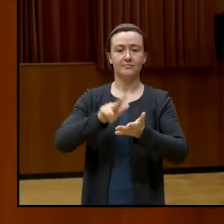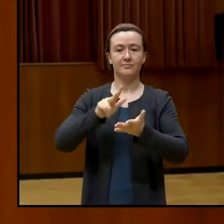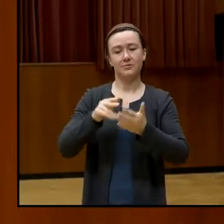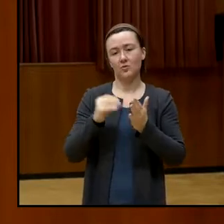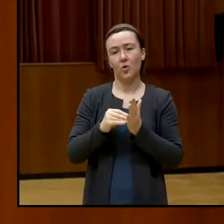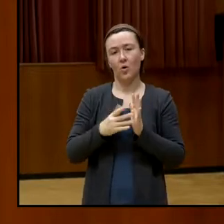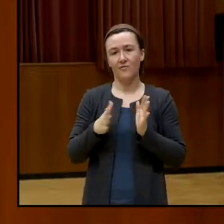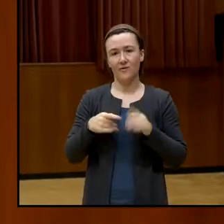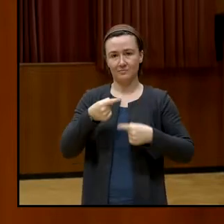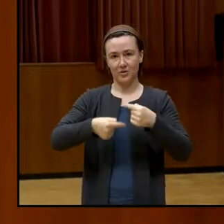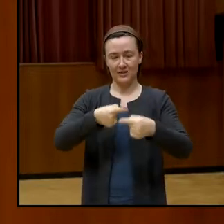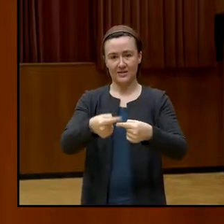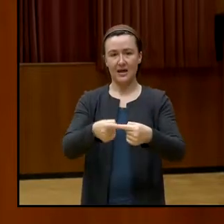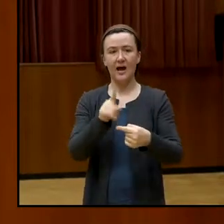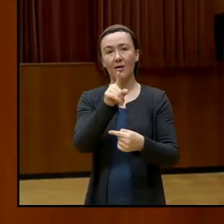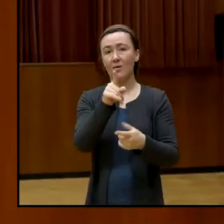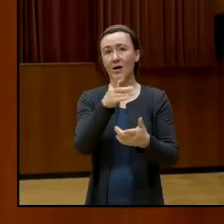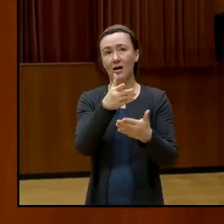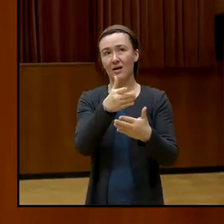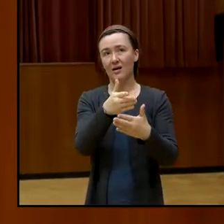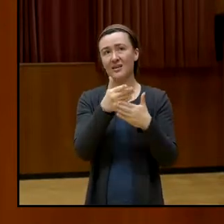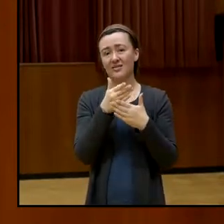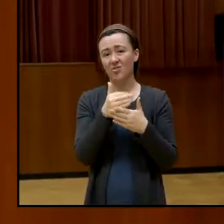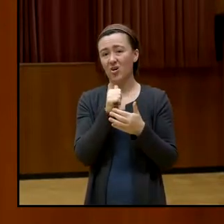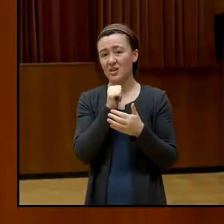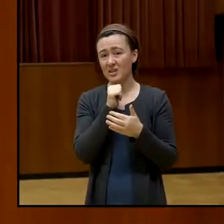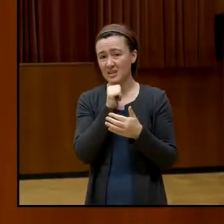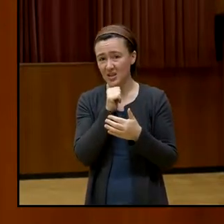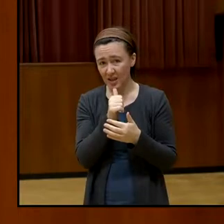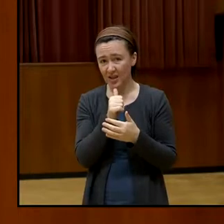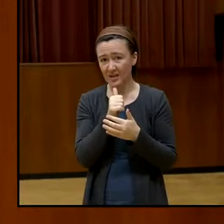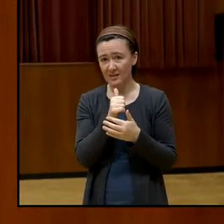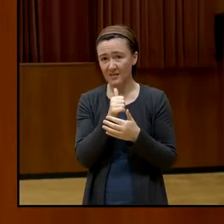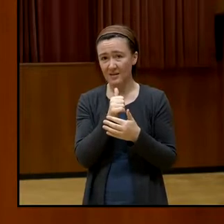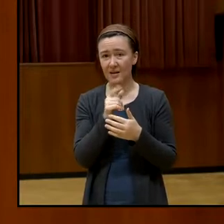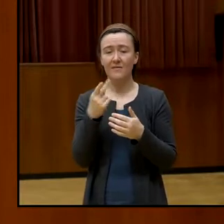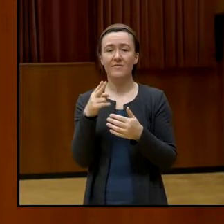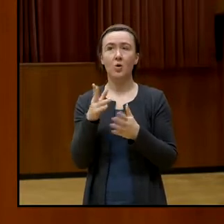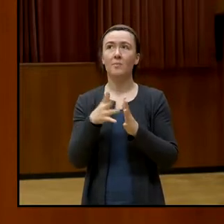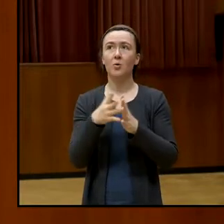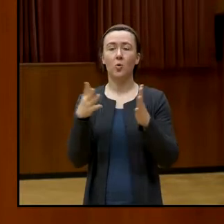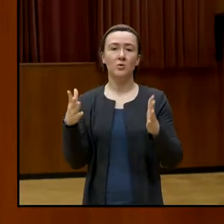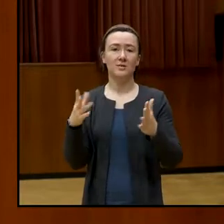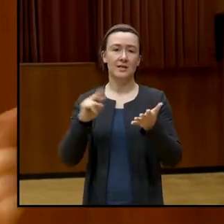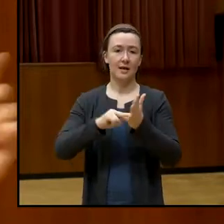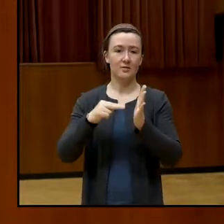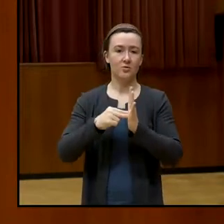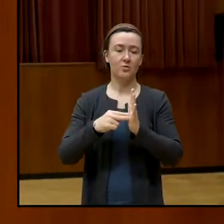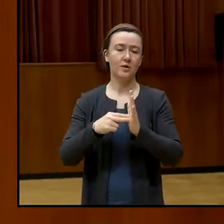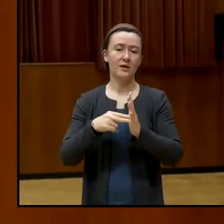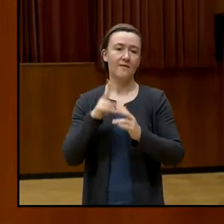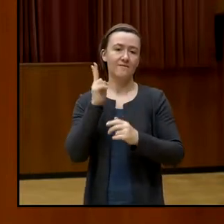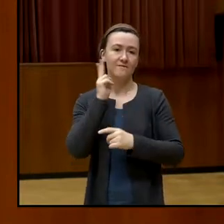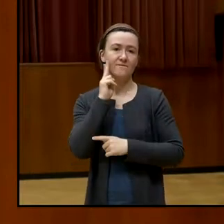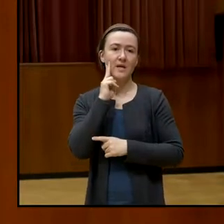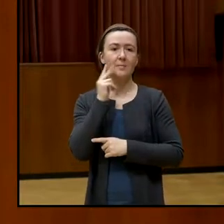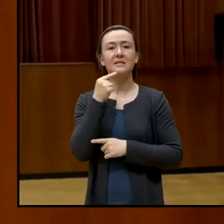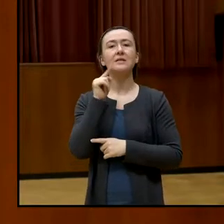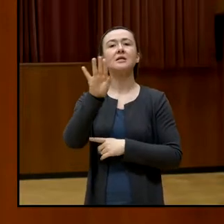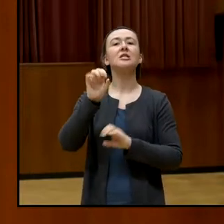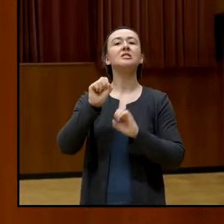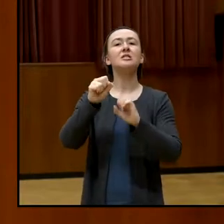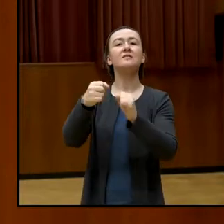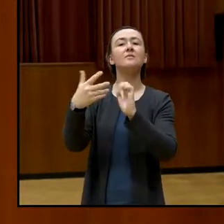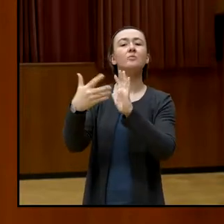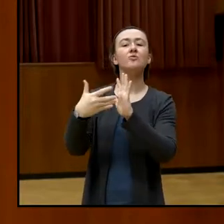Der nützt aber auch nichts, wenn man sagt, man kontrolliert die Initiativen der Big Tech Companies zum Thema AI, wenn der Rest der Welt nicht mitspielt.